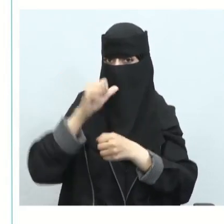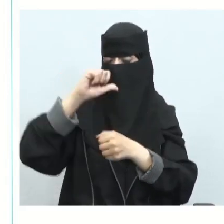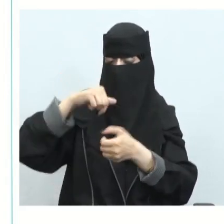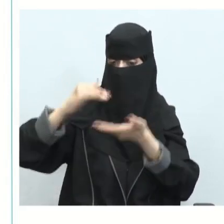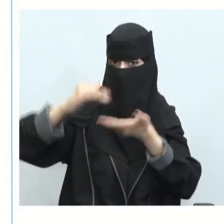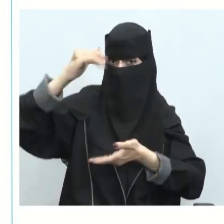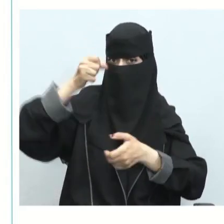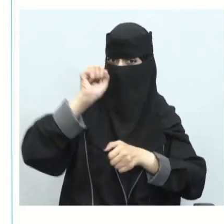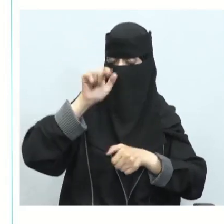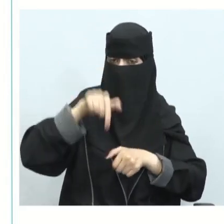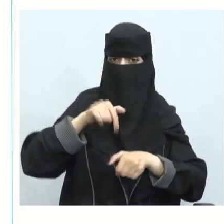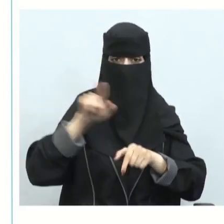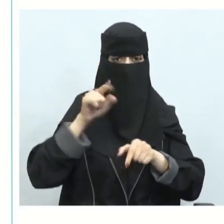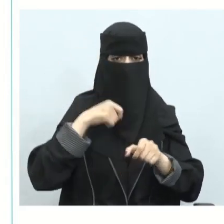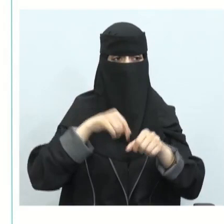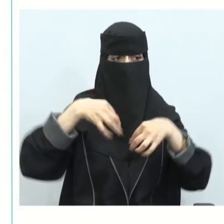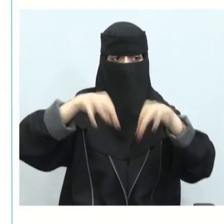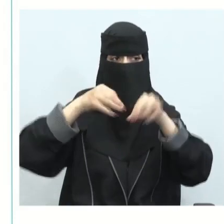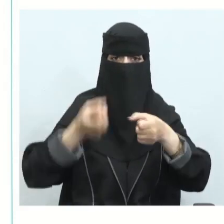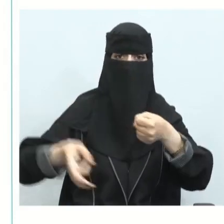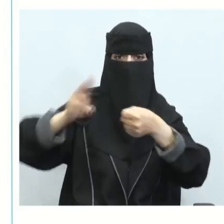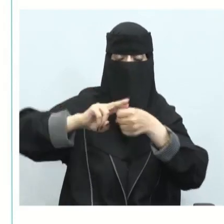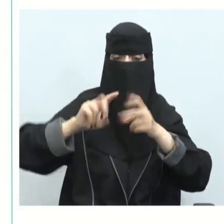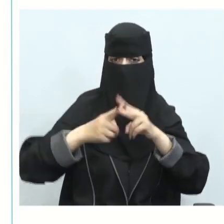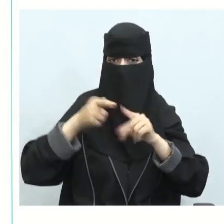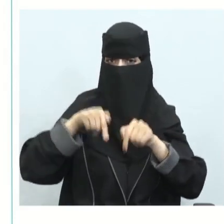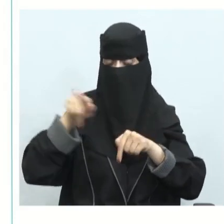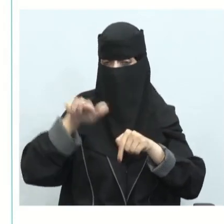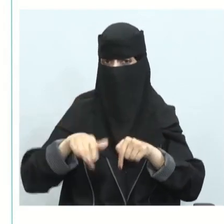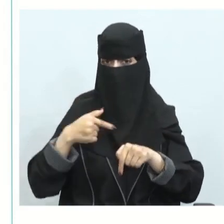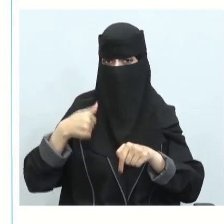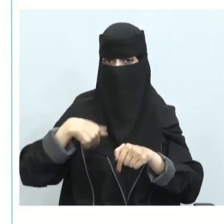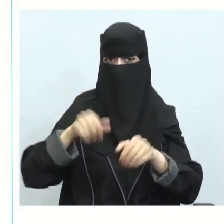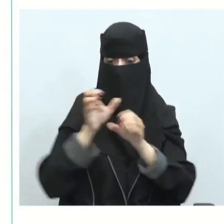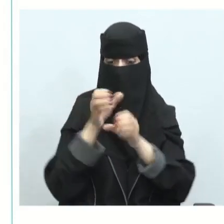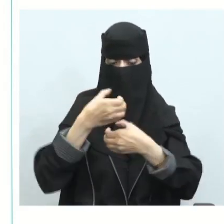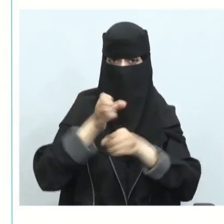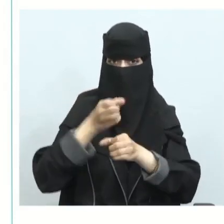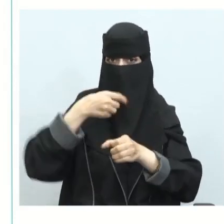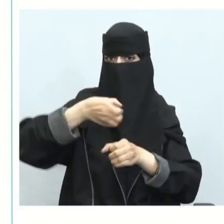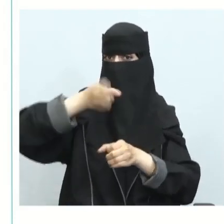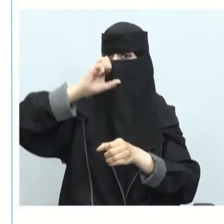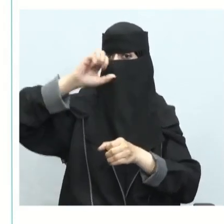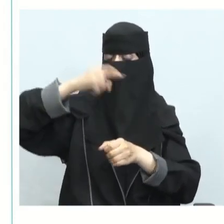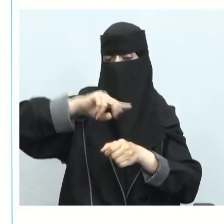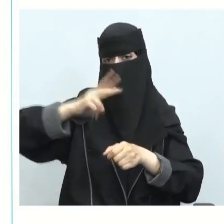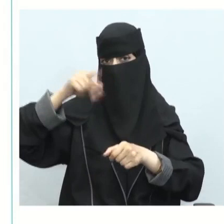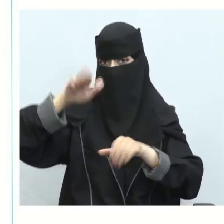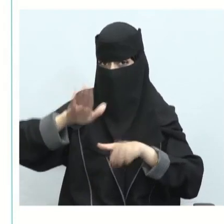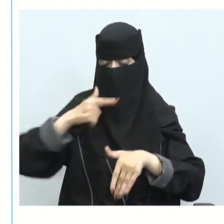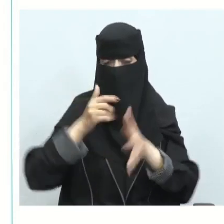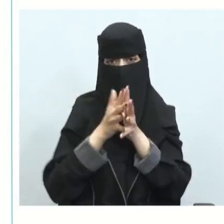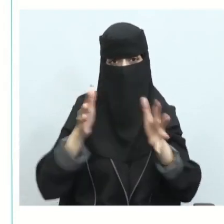ولا يكون من بلاستيك وهو قابل لعادة التدوير وهو ما يسمى بالحافظات المياه أو غيره ولتوفير